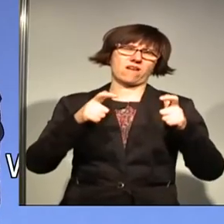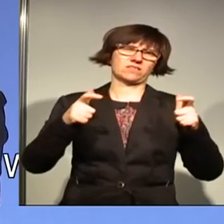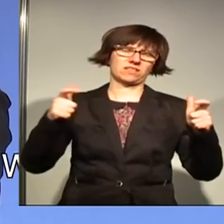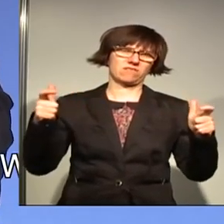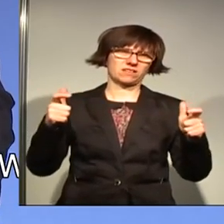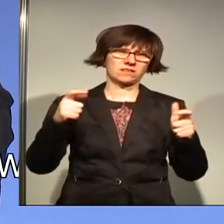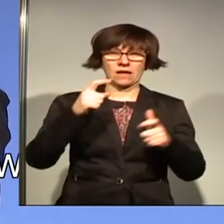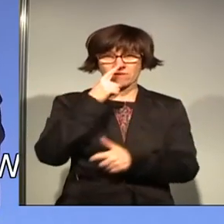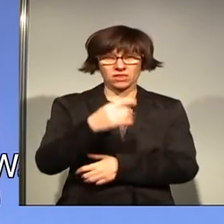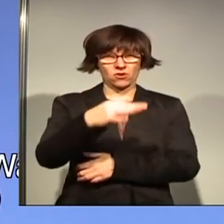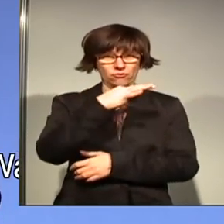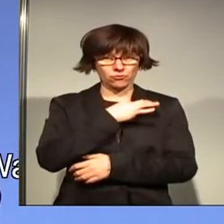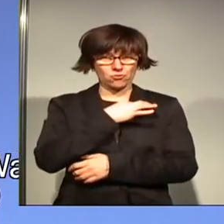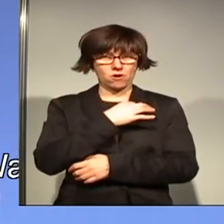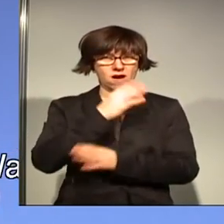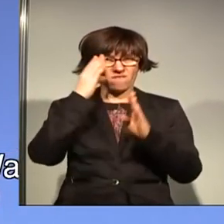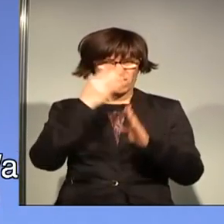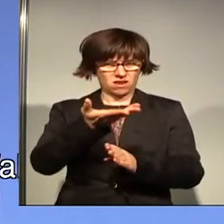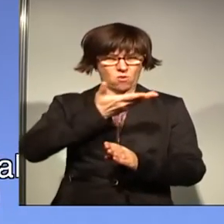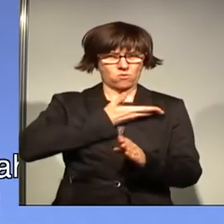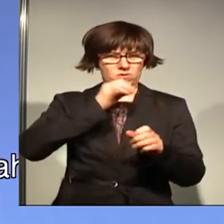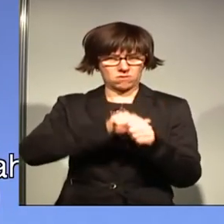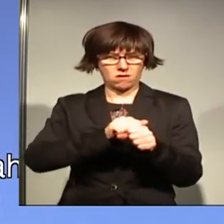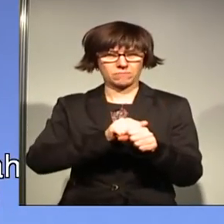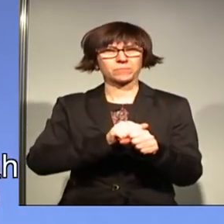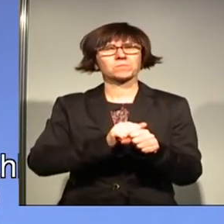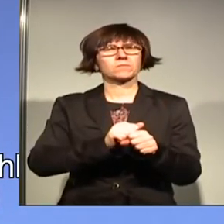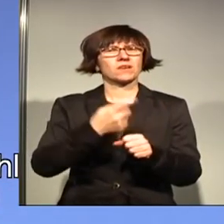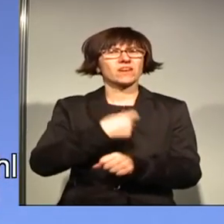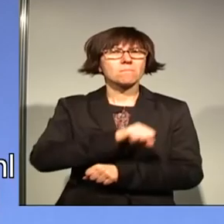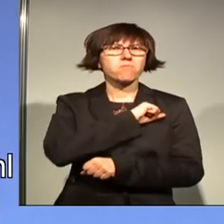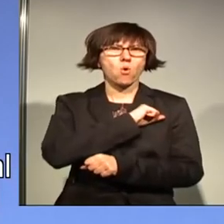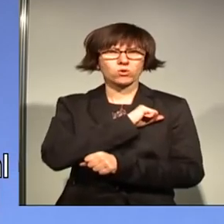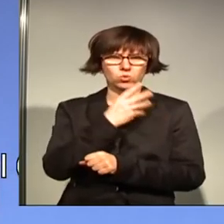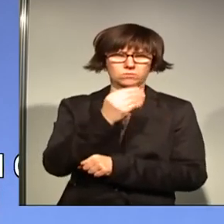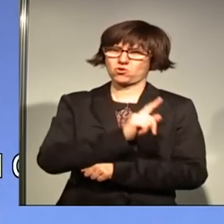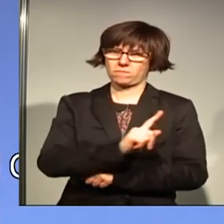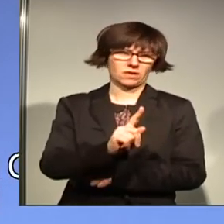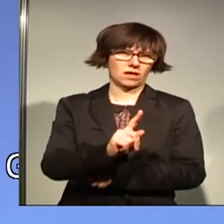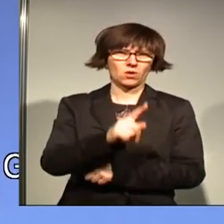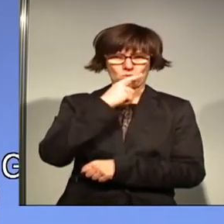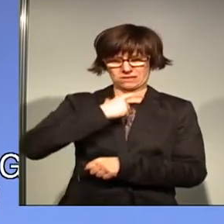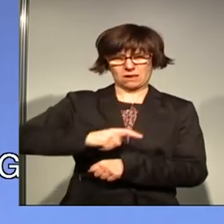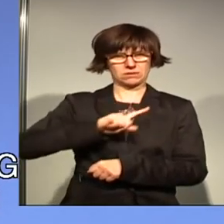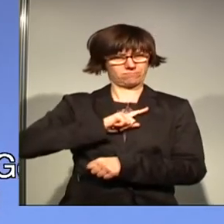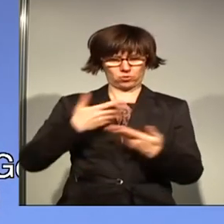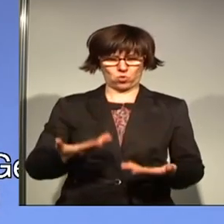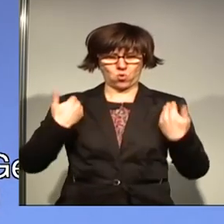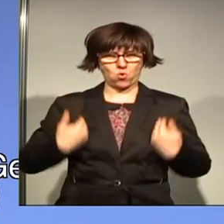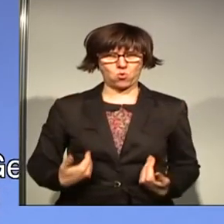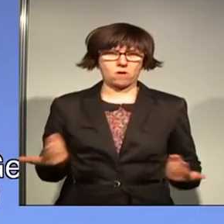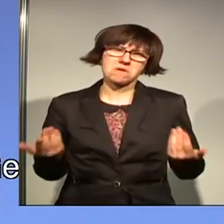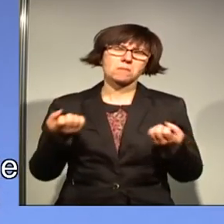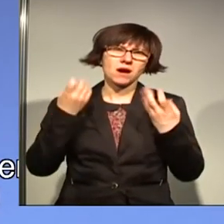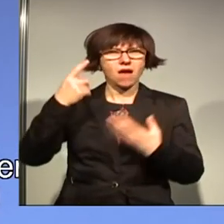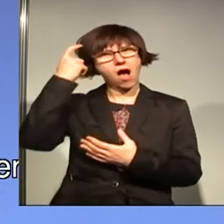mir daher heute euer Vertrauen schenkt, bekommt ihr kein Bonusheft, sondern nur mich, wie ich eben bin. Aber das mit